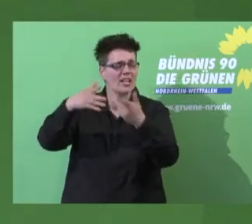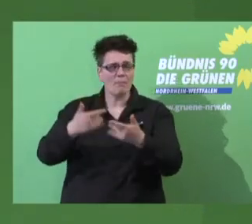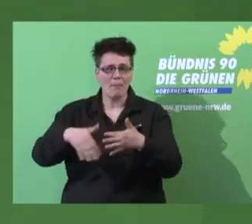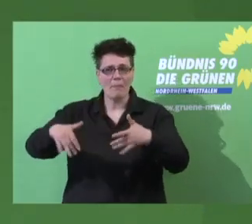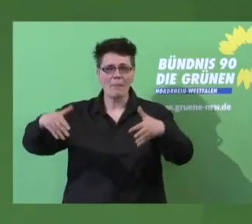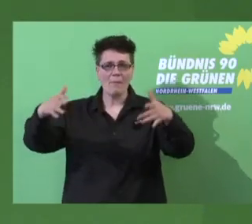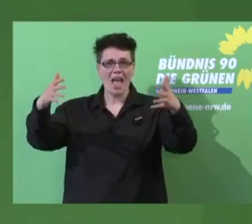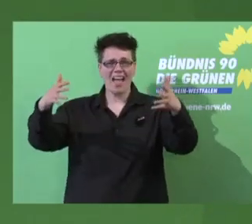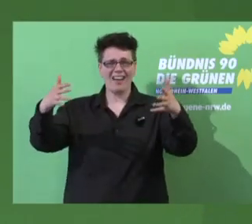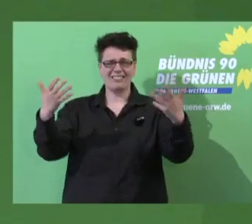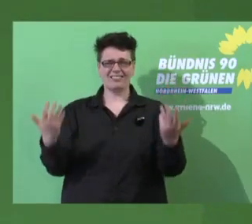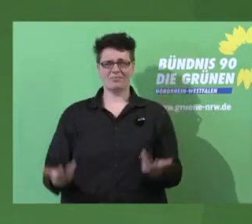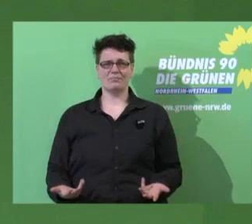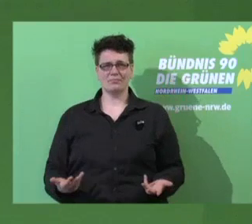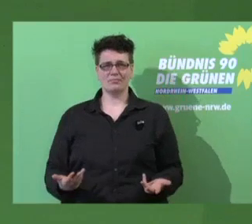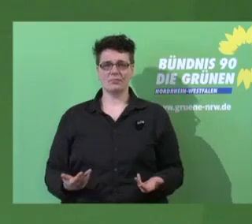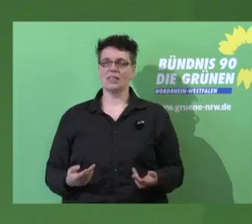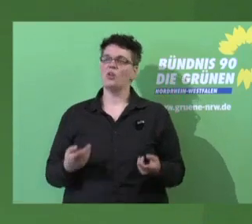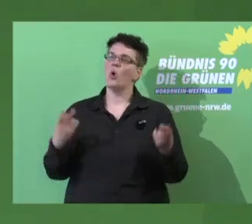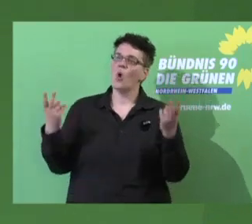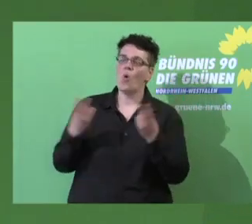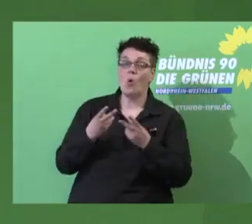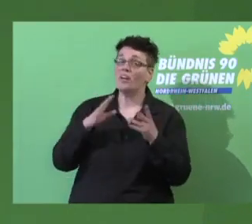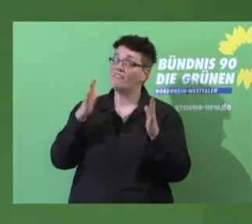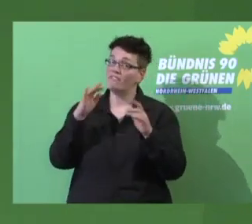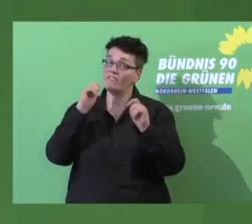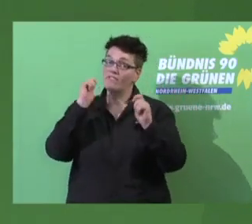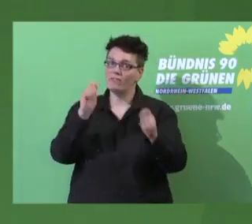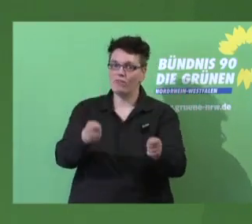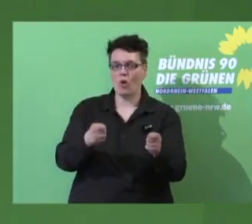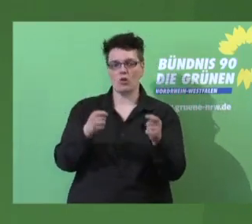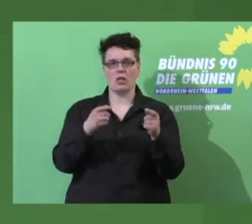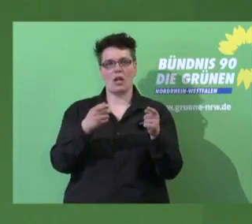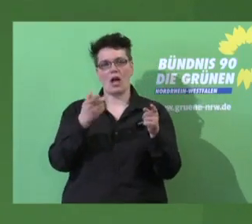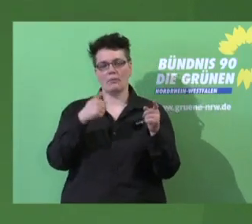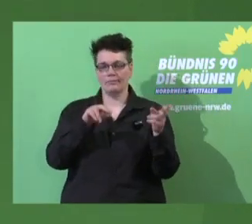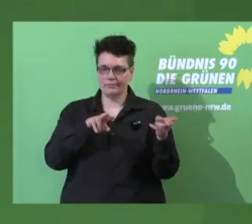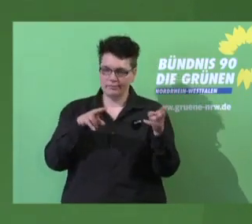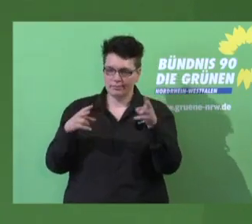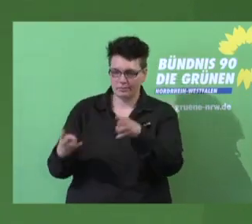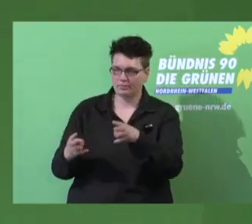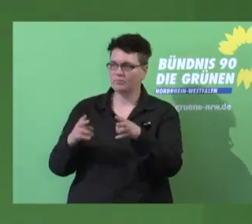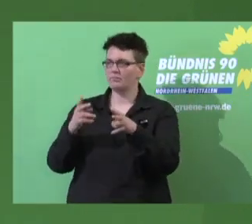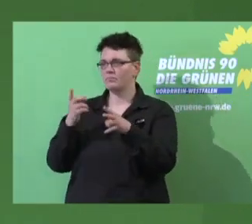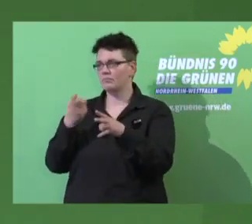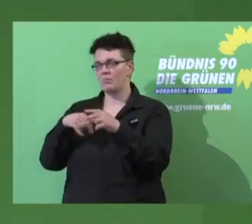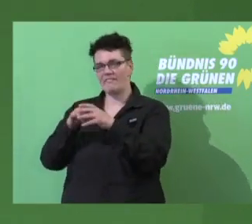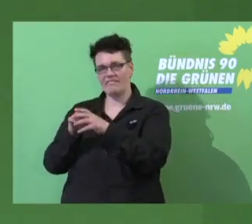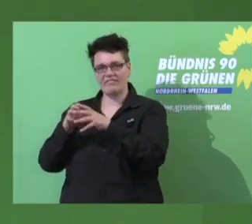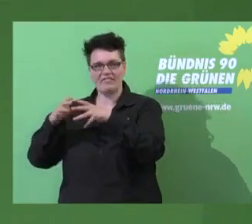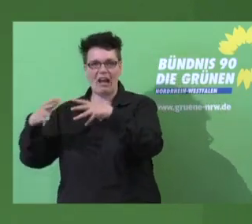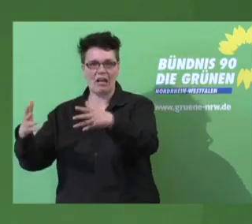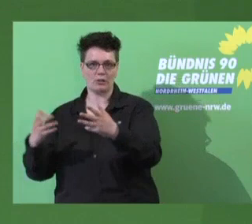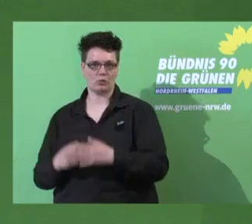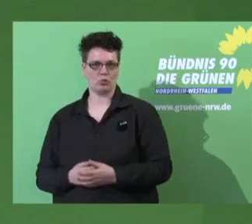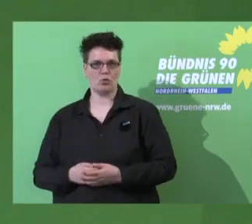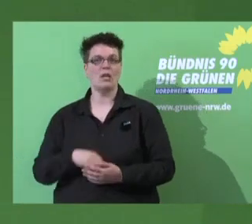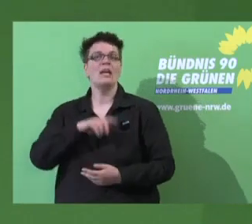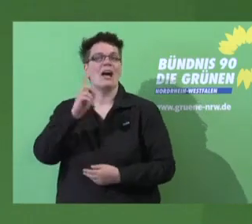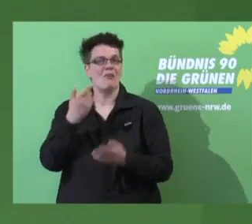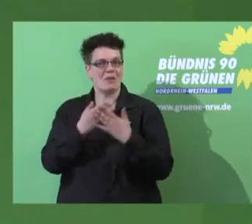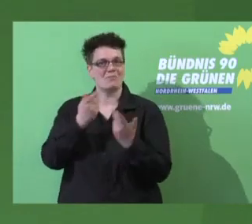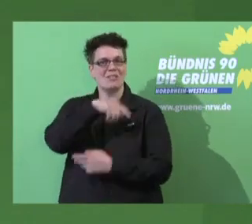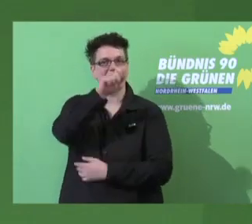eher zurückzustellen zu mehr Wachstum, auch bei den Grüns? Welche Rolle spielt dabei der demografische Wandlei?